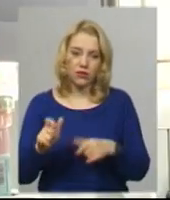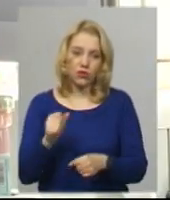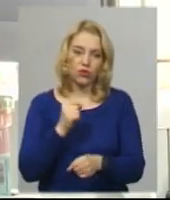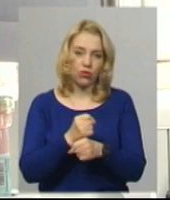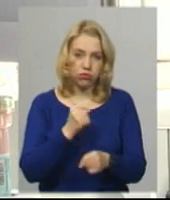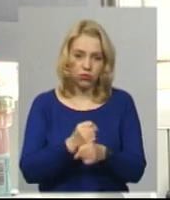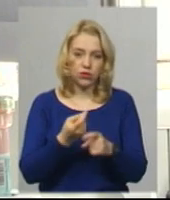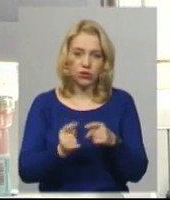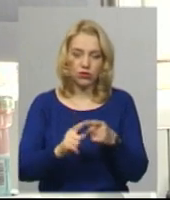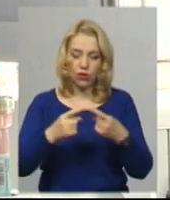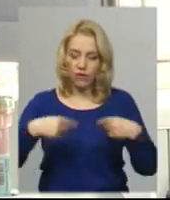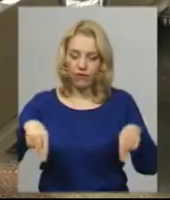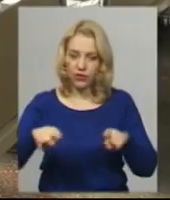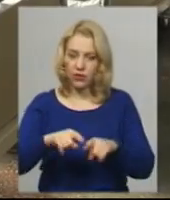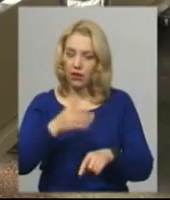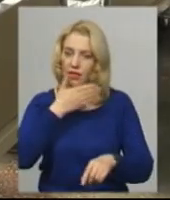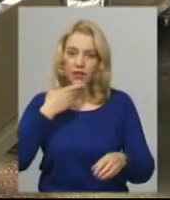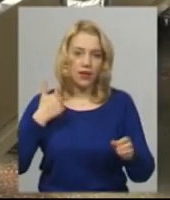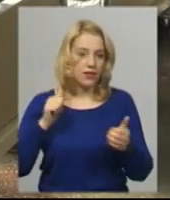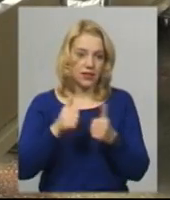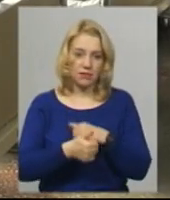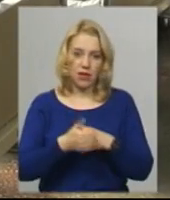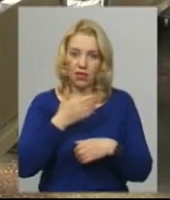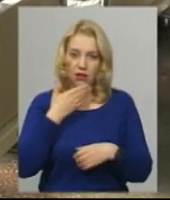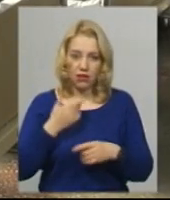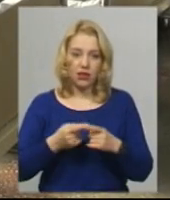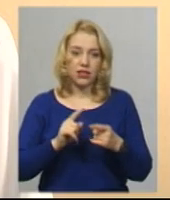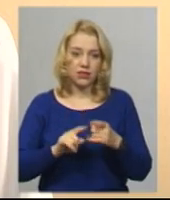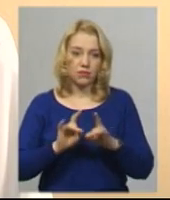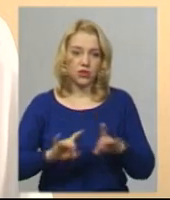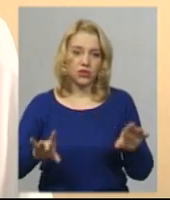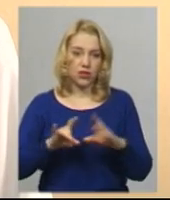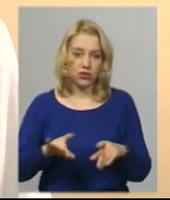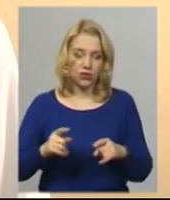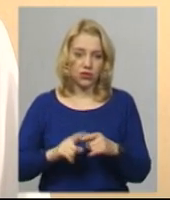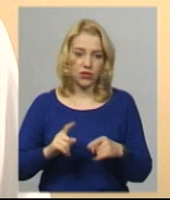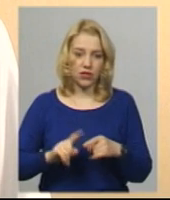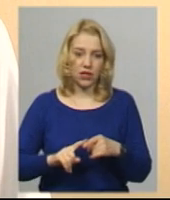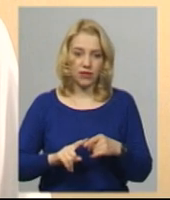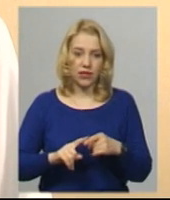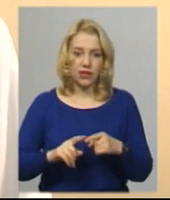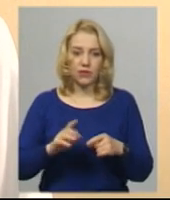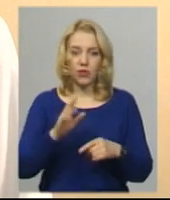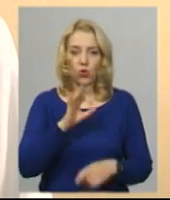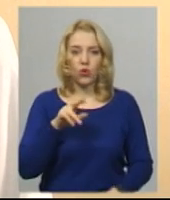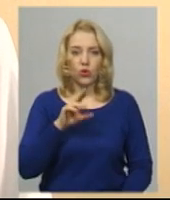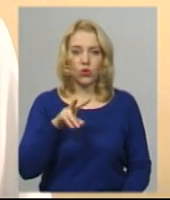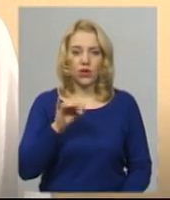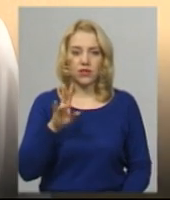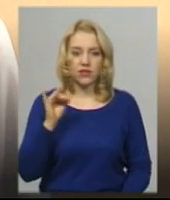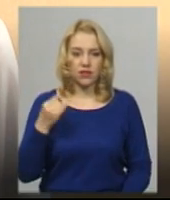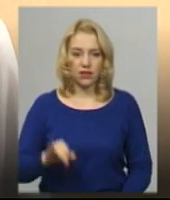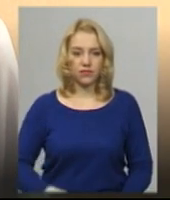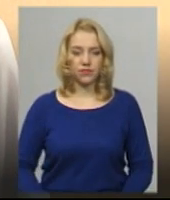гемодіалізу не змінилася, додає завідувач центру екстракорпоральної детоксикації та гемодіалізу Сергій Одолінський. Регулярно